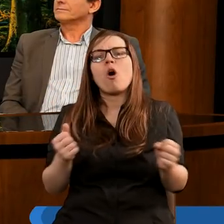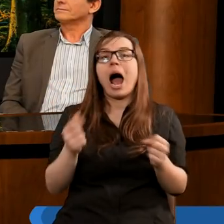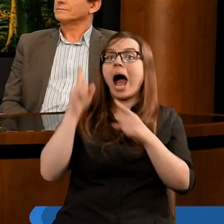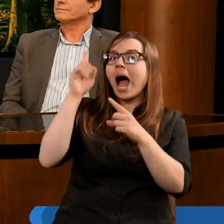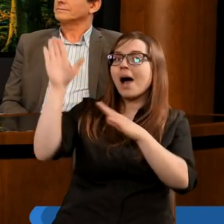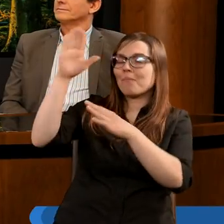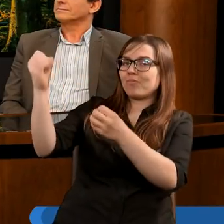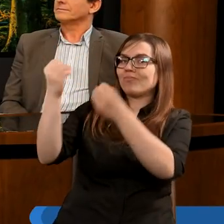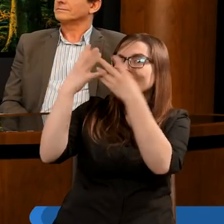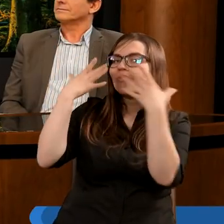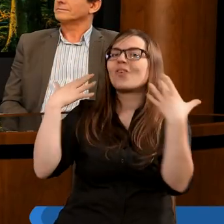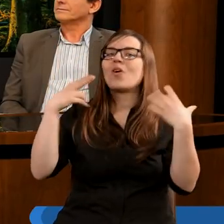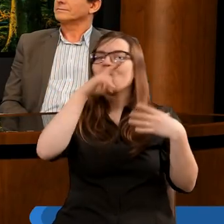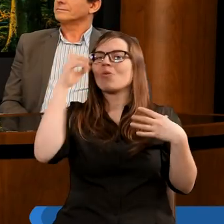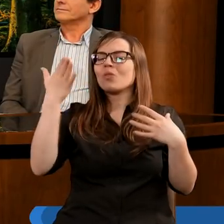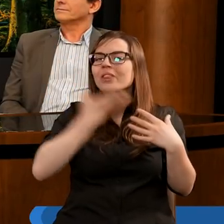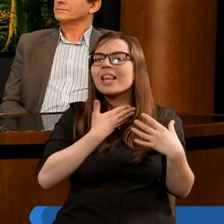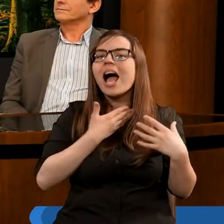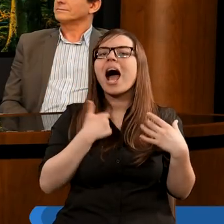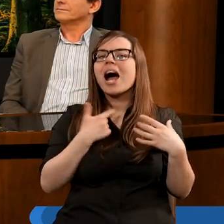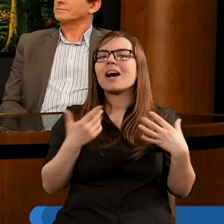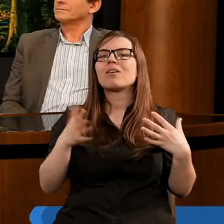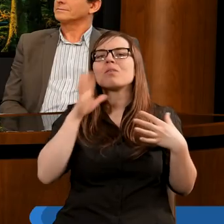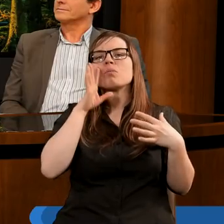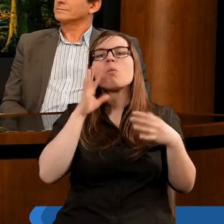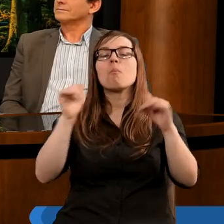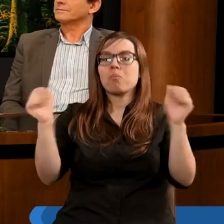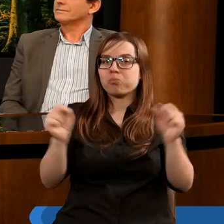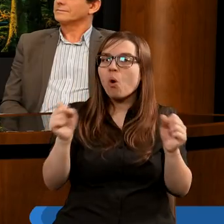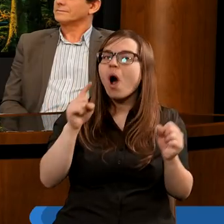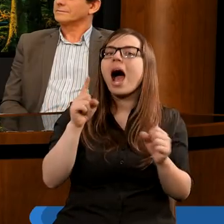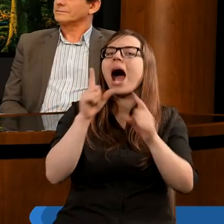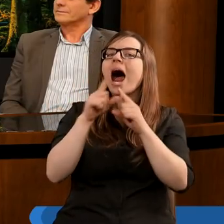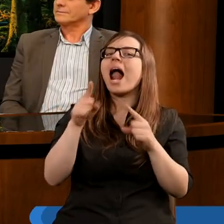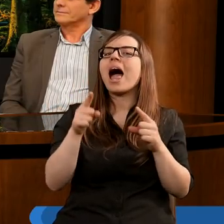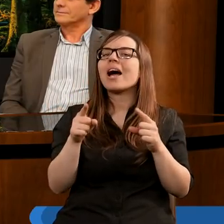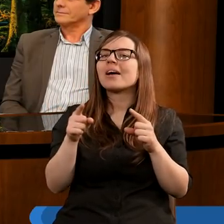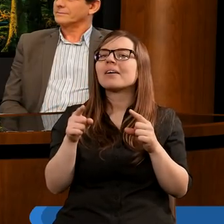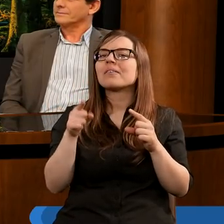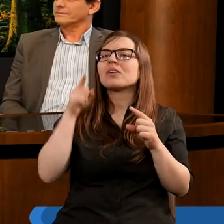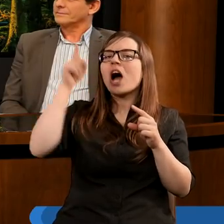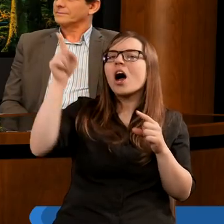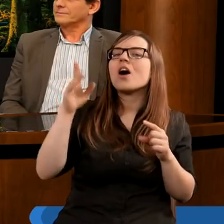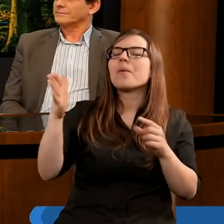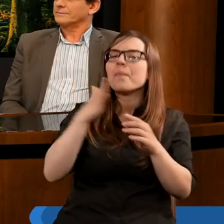objawiał się ludowi Bożemu, to tam towarzyszyła bojaźń. Oni byli, oni mieli, kiedy widzieli